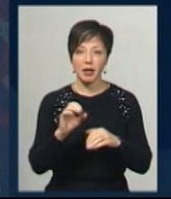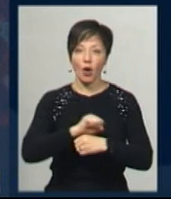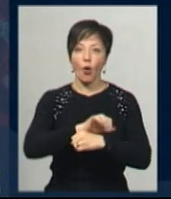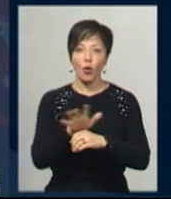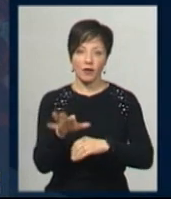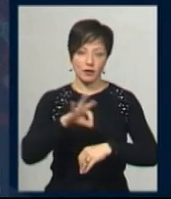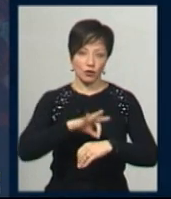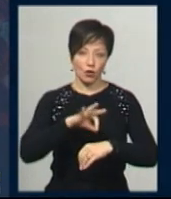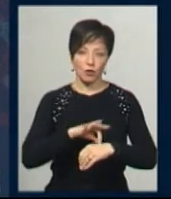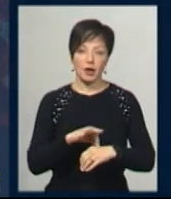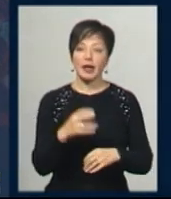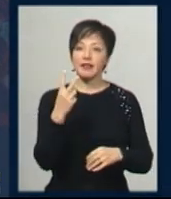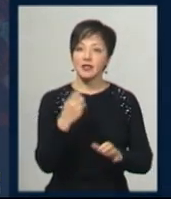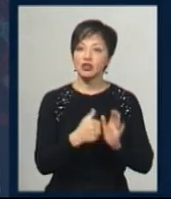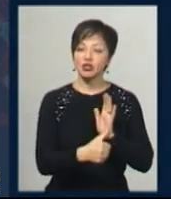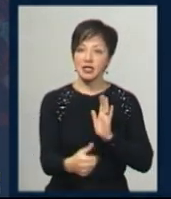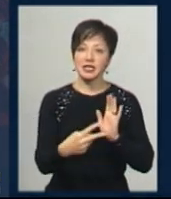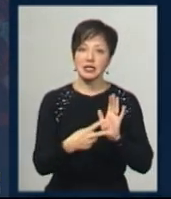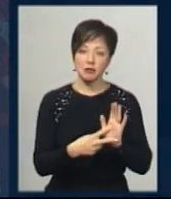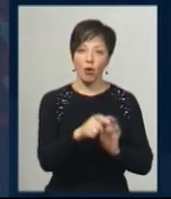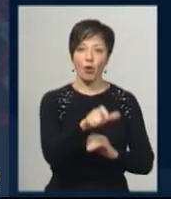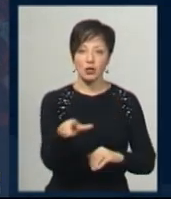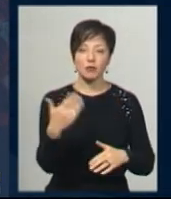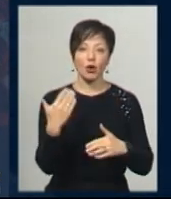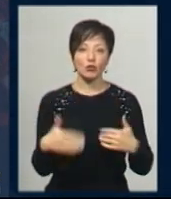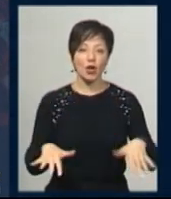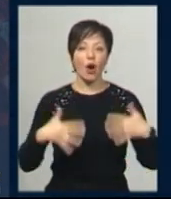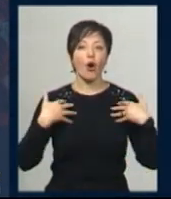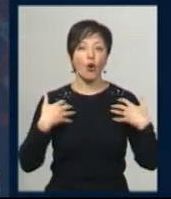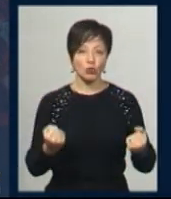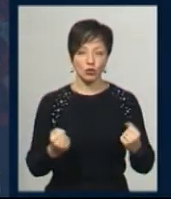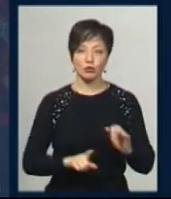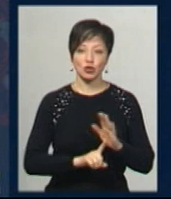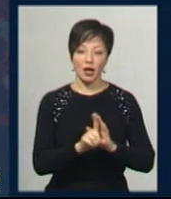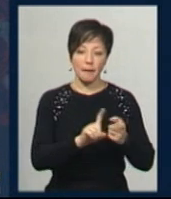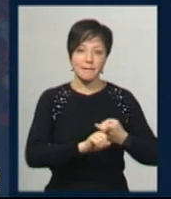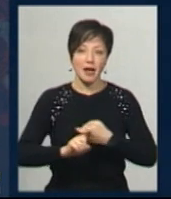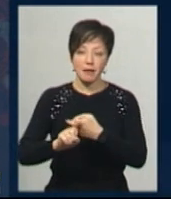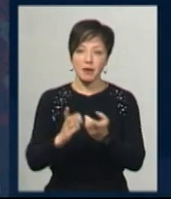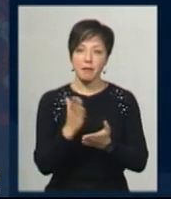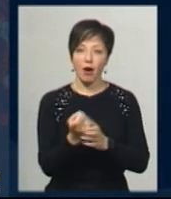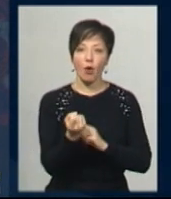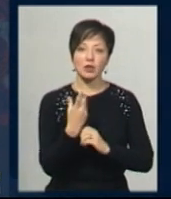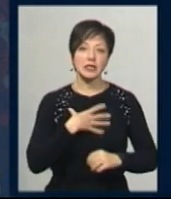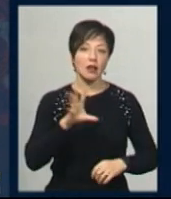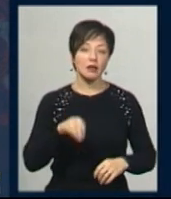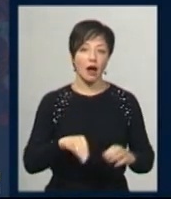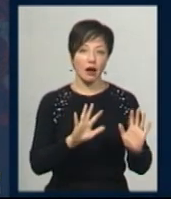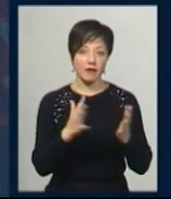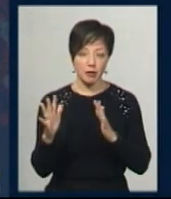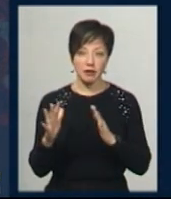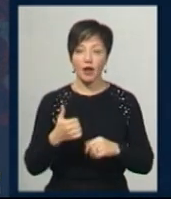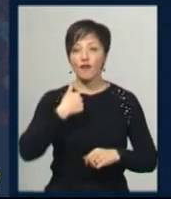COVID-19. З них 267 осіб одужало. Від початку пандемії маємо 11 летальних випадків.